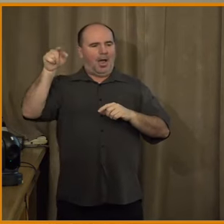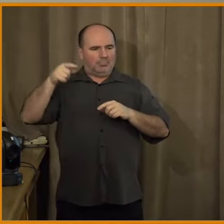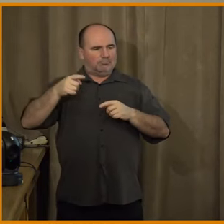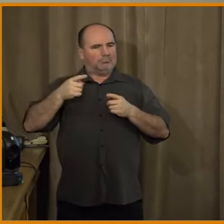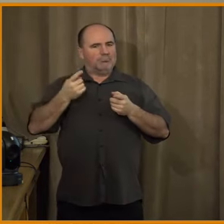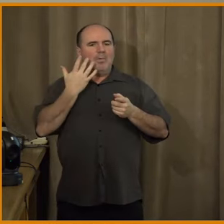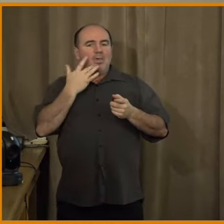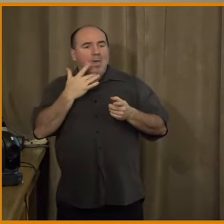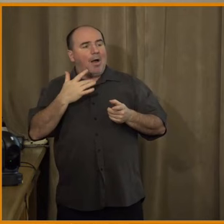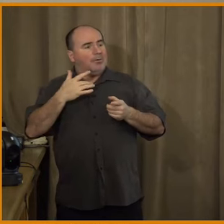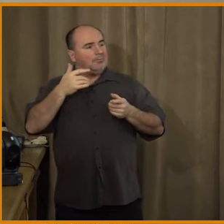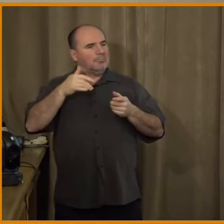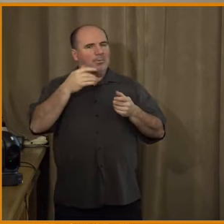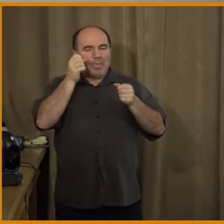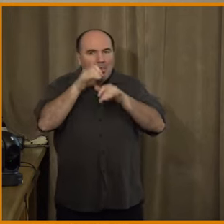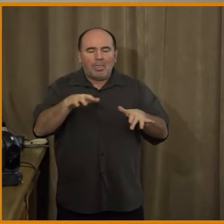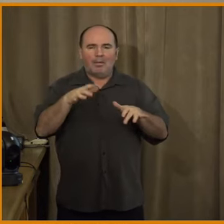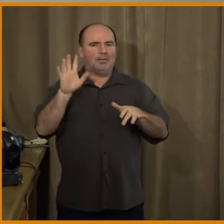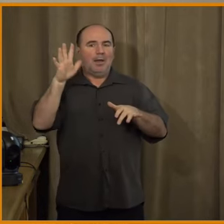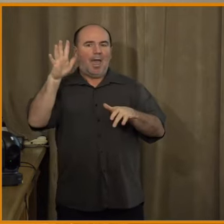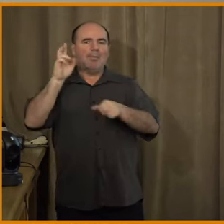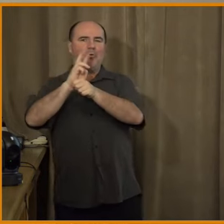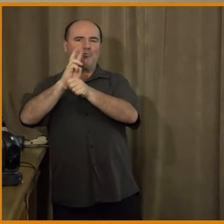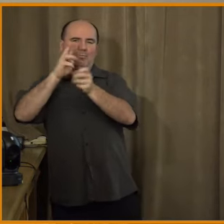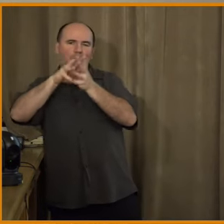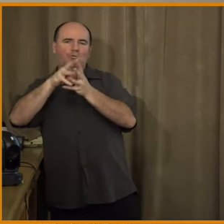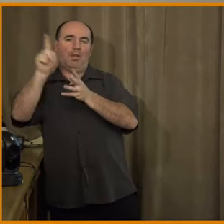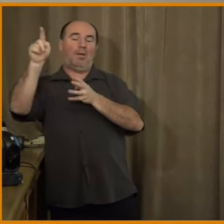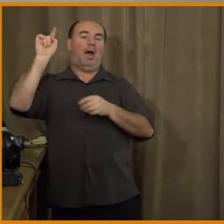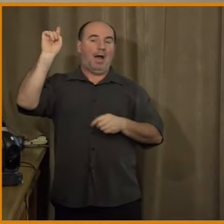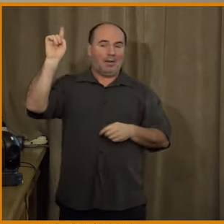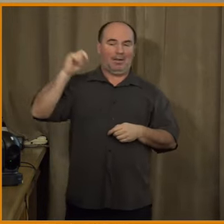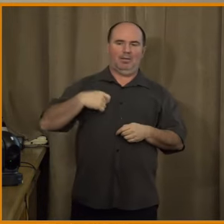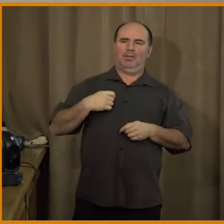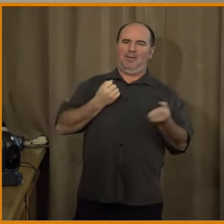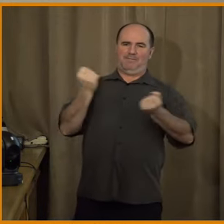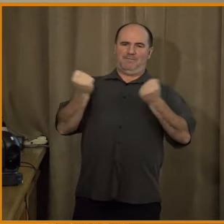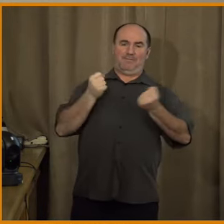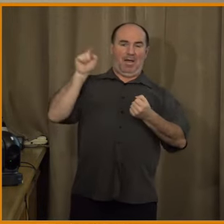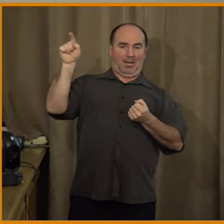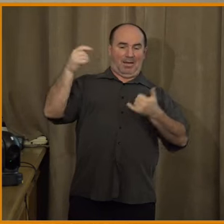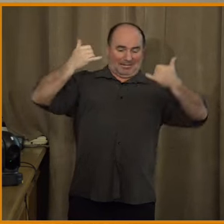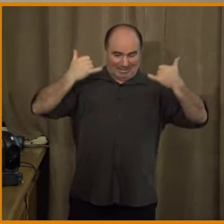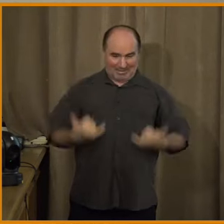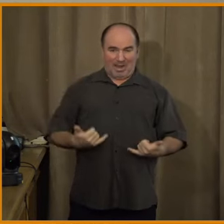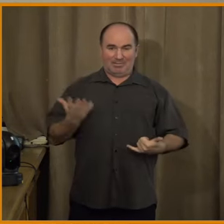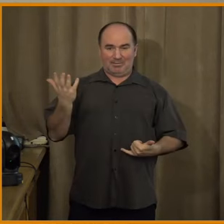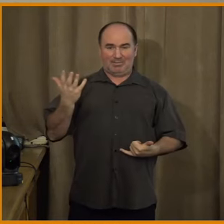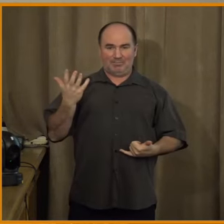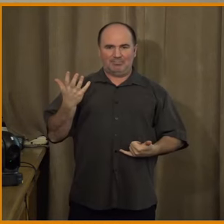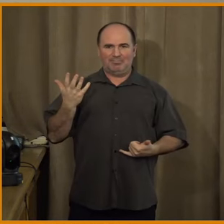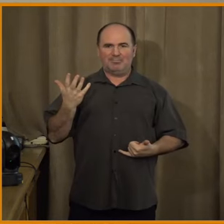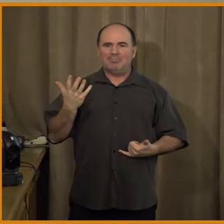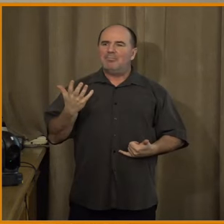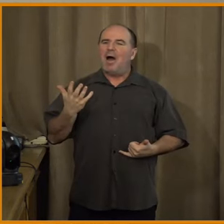problémem nedůvěry, tak tady tohle se bude velice těžce těžce dělat ze strany vlády, která v současnosti má rekordně